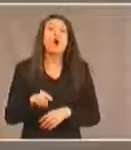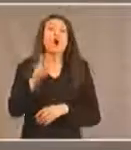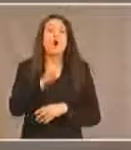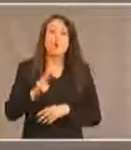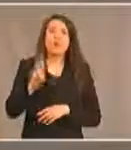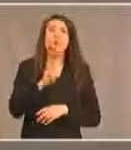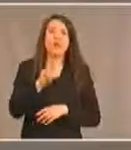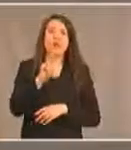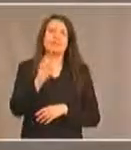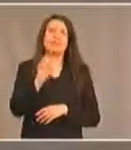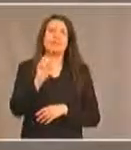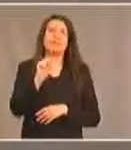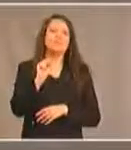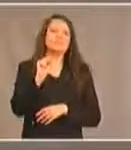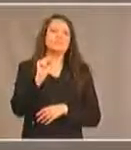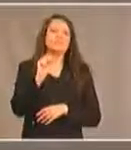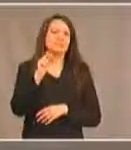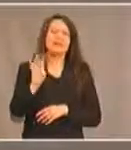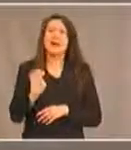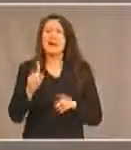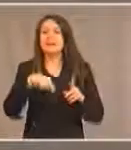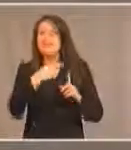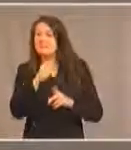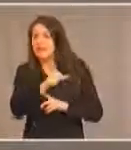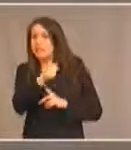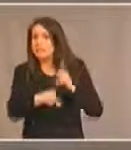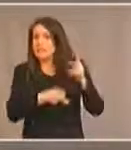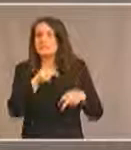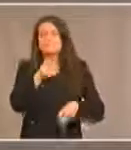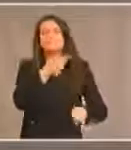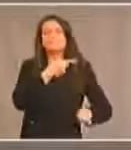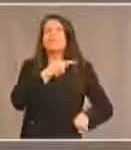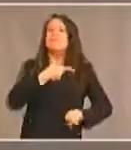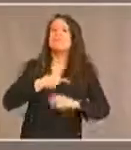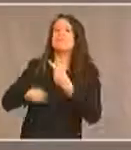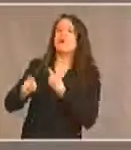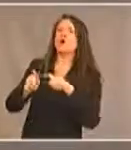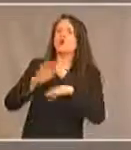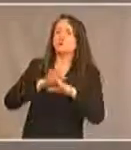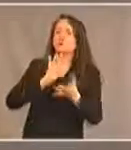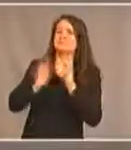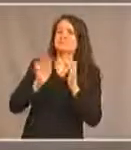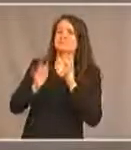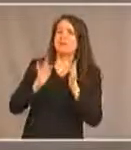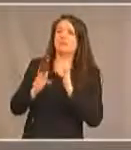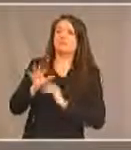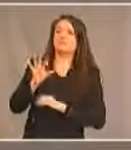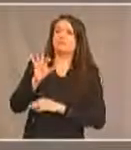Rosanne et les autres à aller au site Web FNI